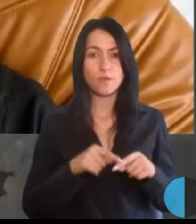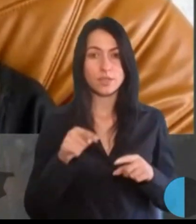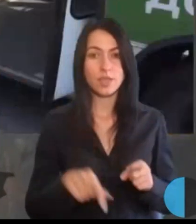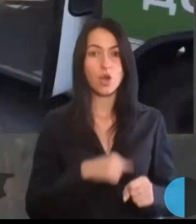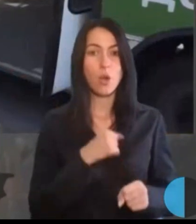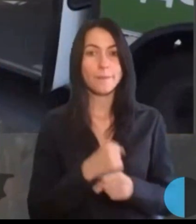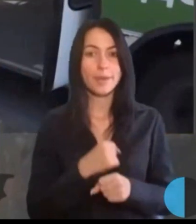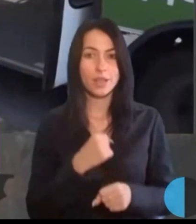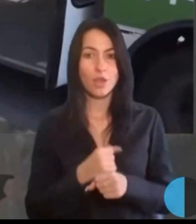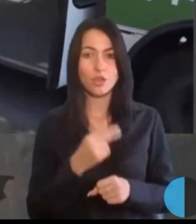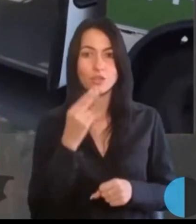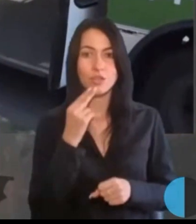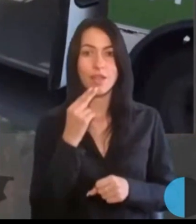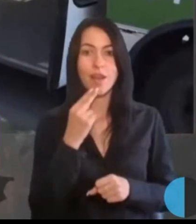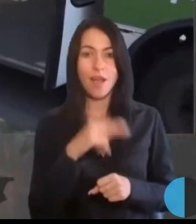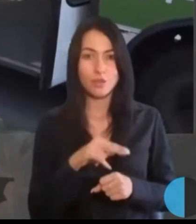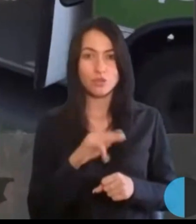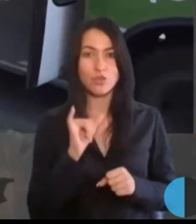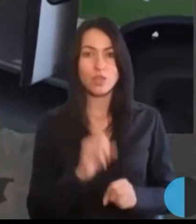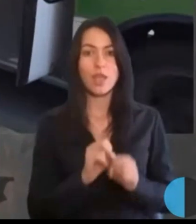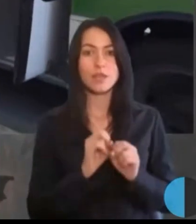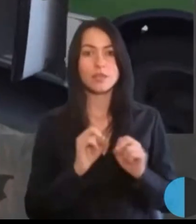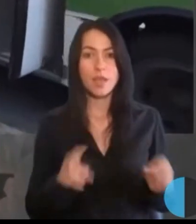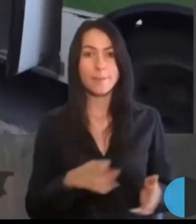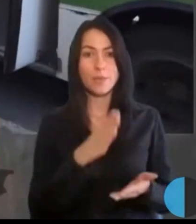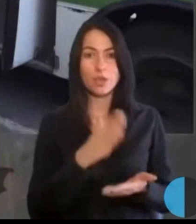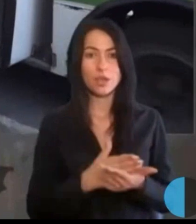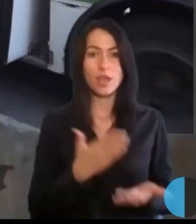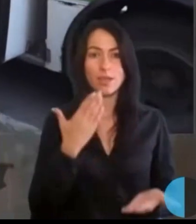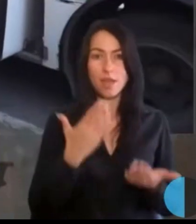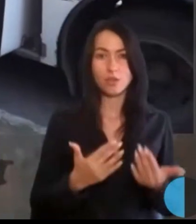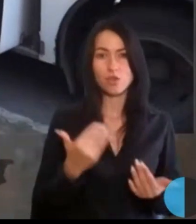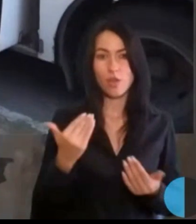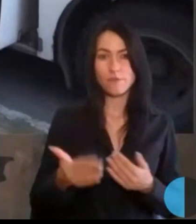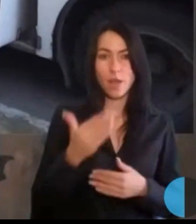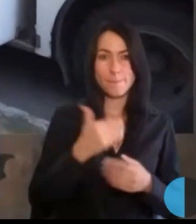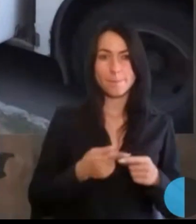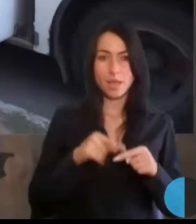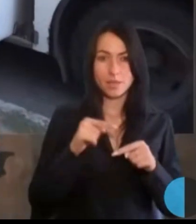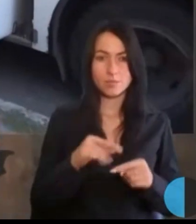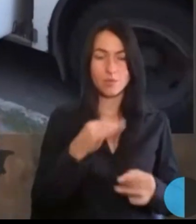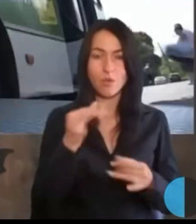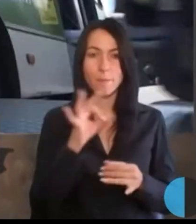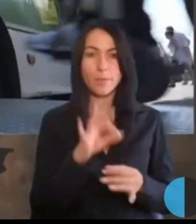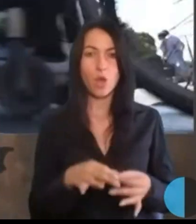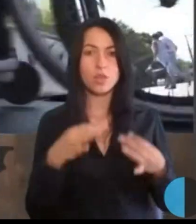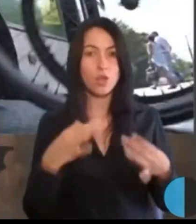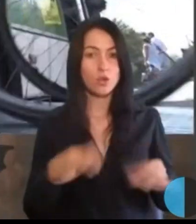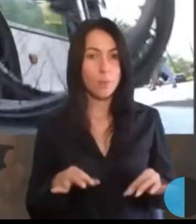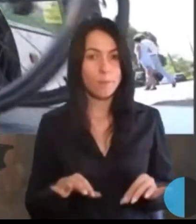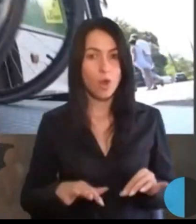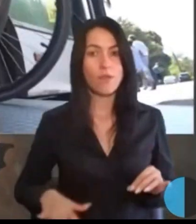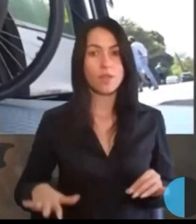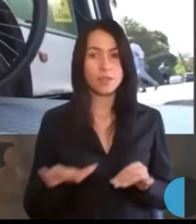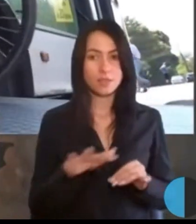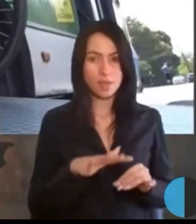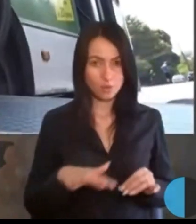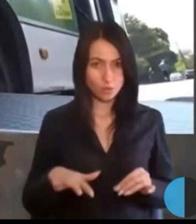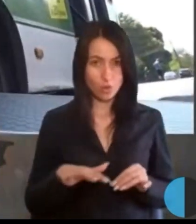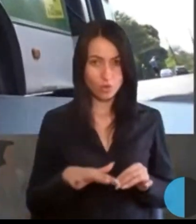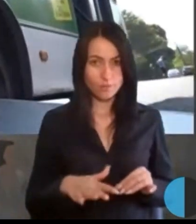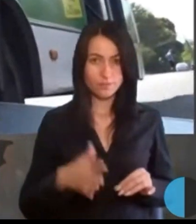Так само є, якщо ви перед цим говорили про деокуповані території, ще